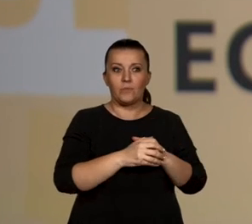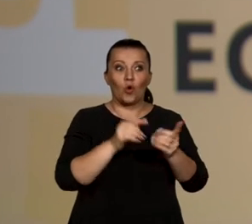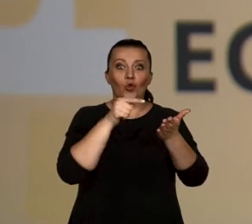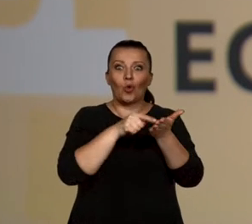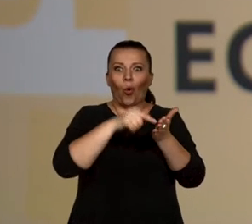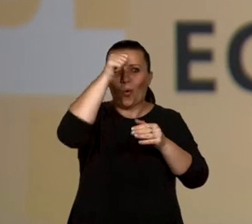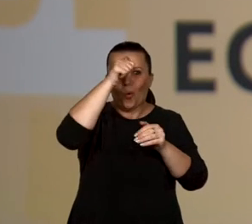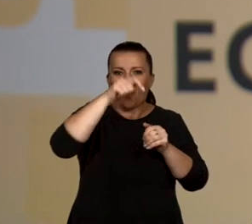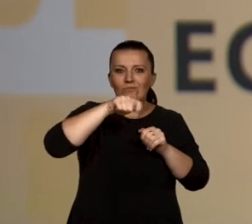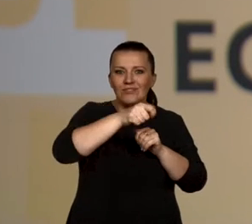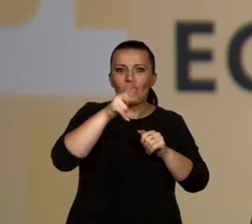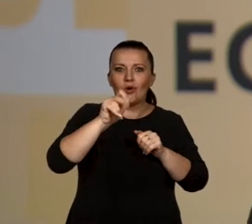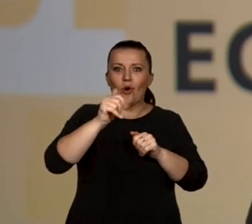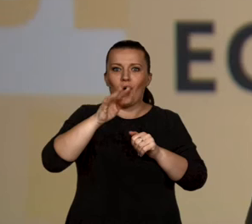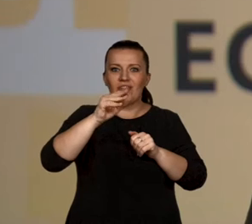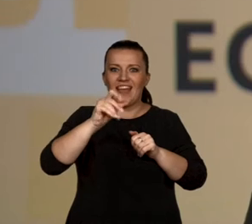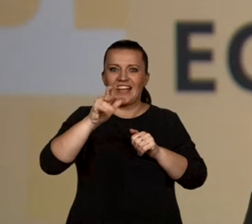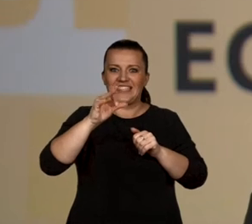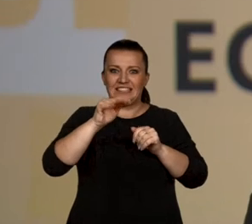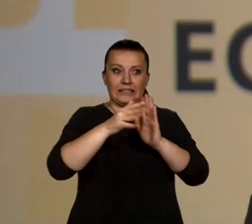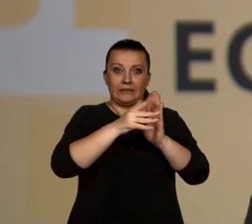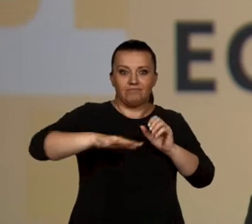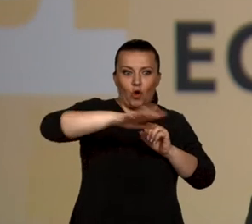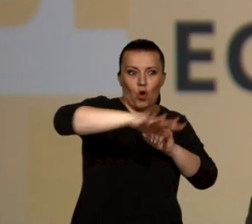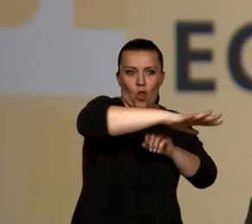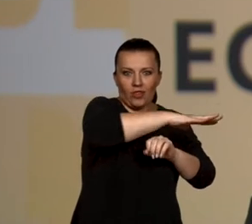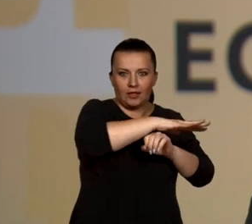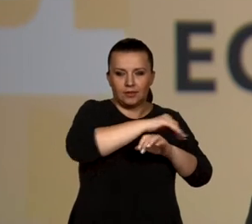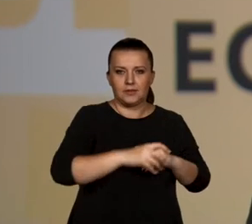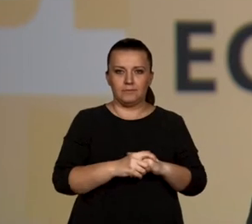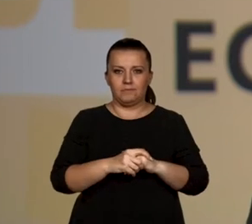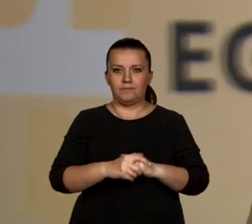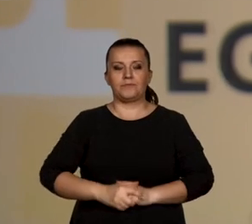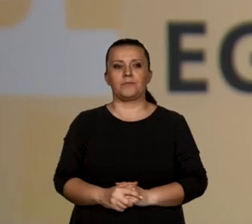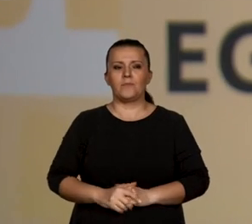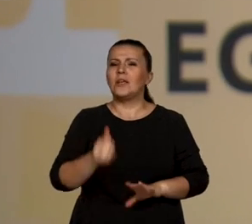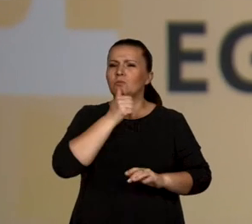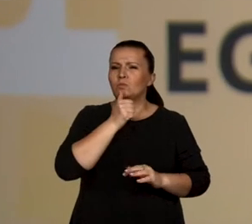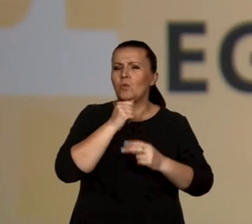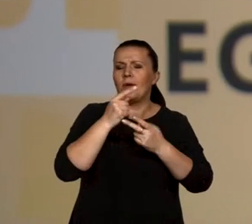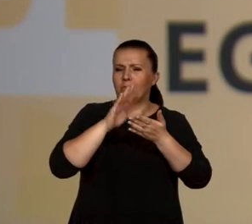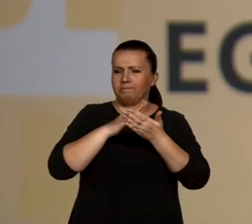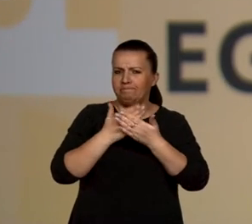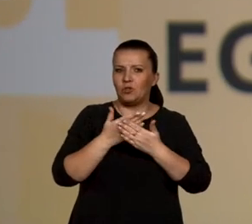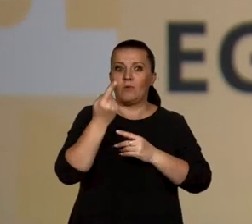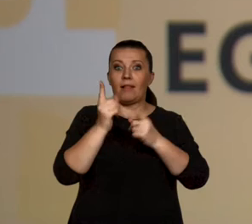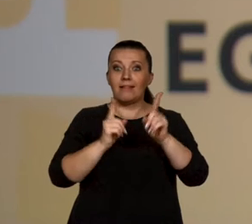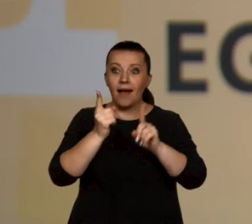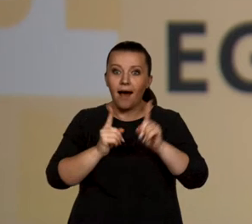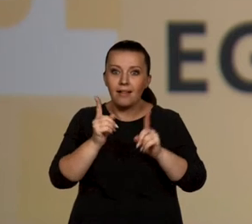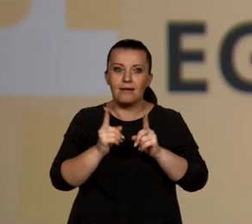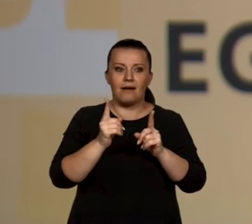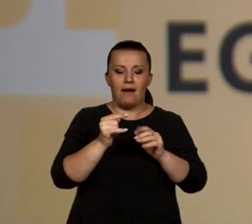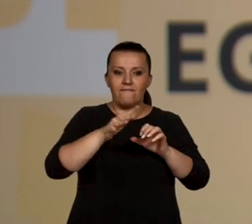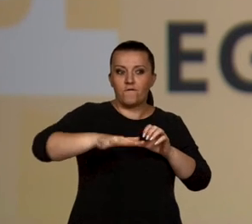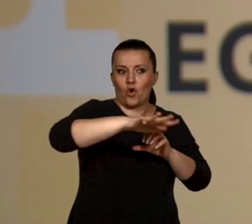które będziesz wpisywał w swoją interpretację, w które wpiszesz tekst literacki. Spróbujmy teraz pokazać lalkę Bolesława